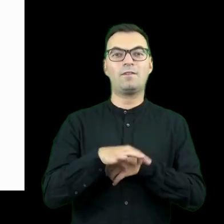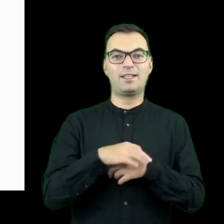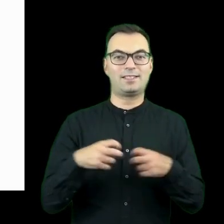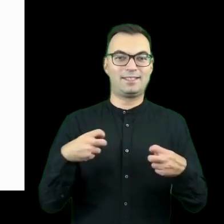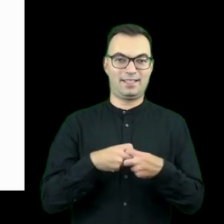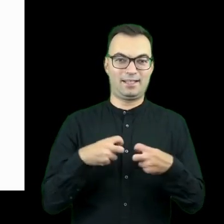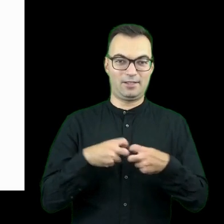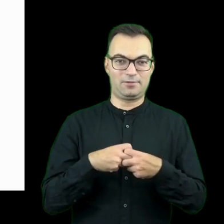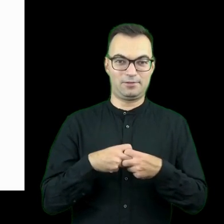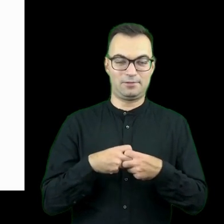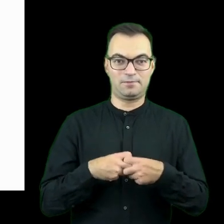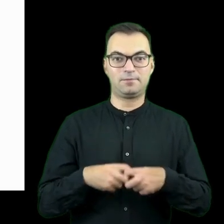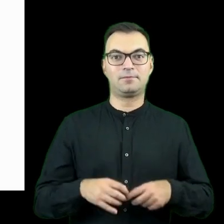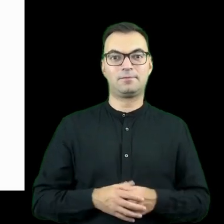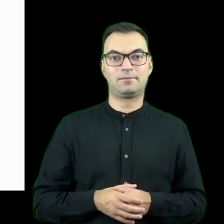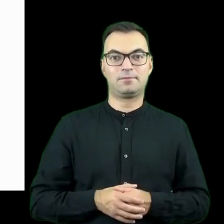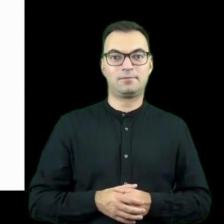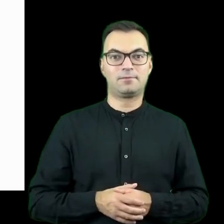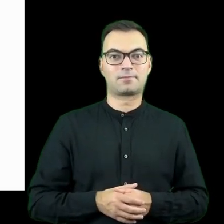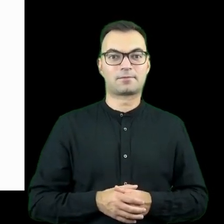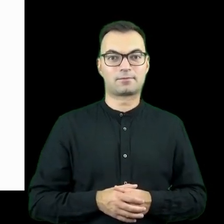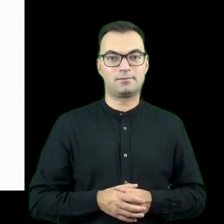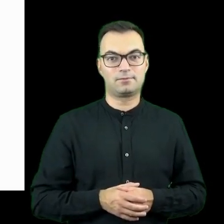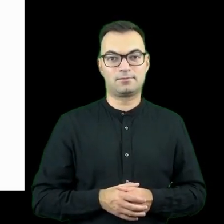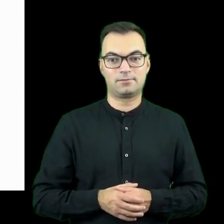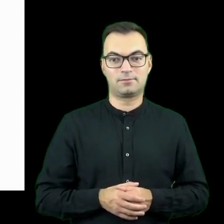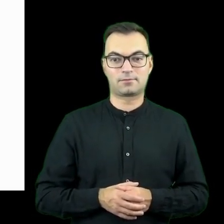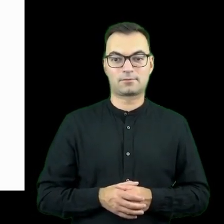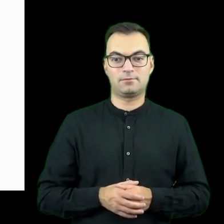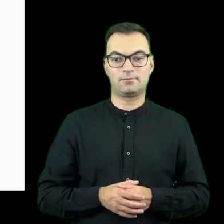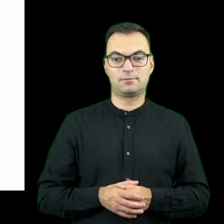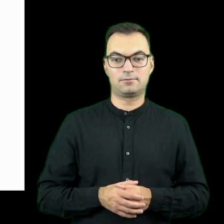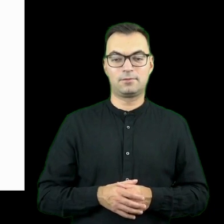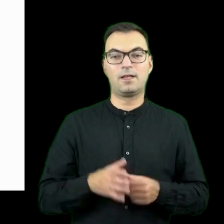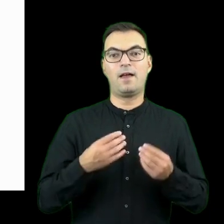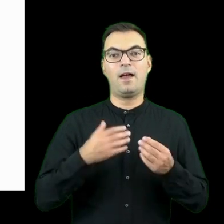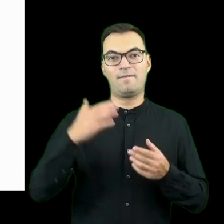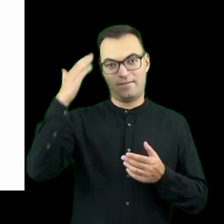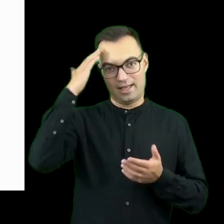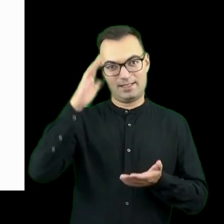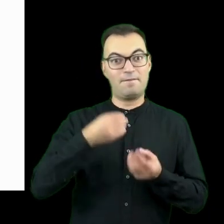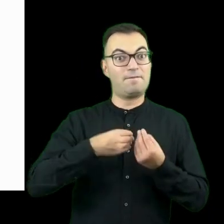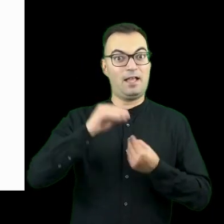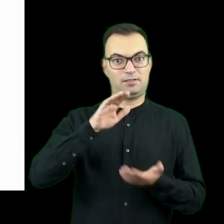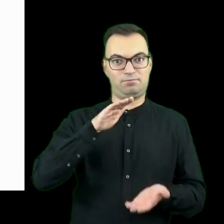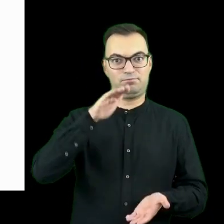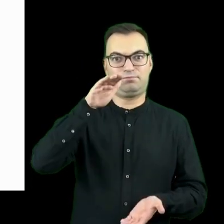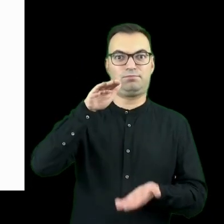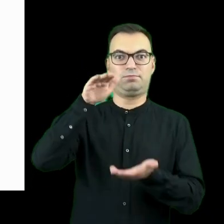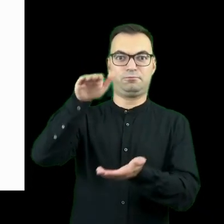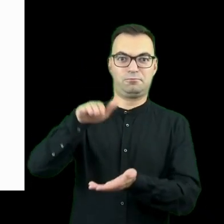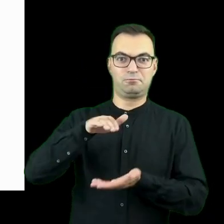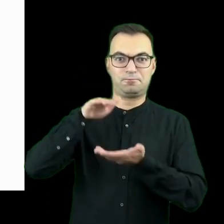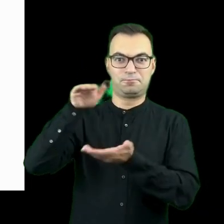online, które nie tylko te uniwersytety zaczęły dostarczać coraz większą wiedzę, ale też zaczęły